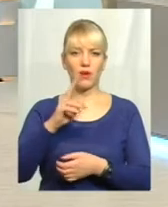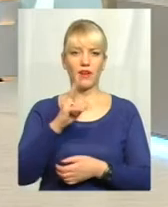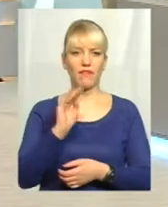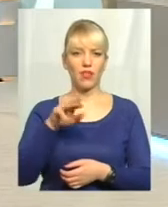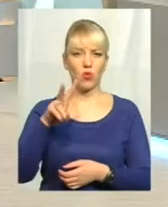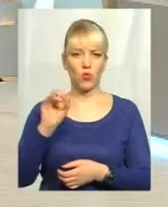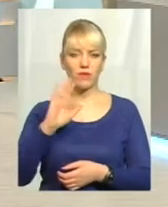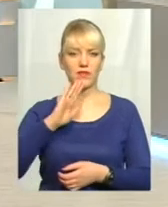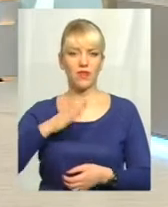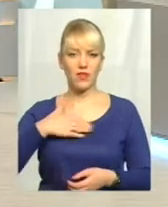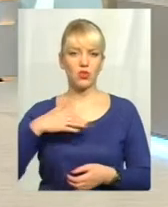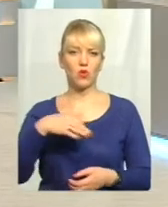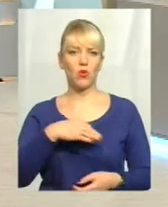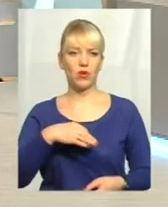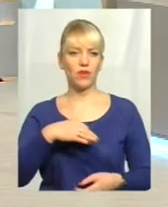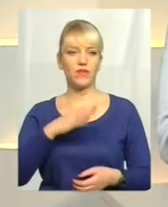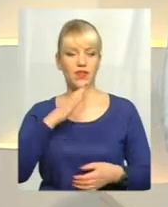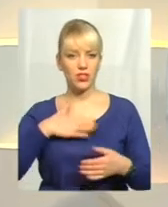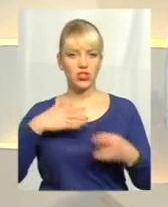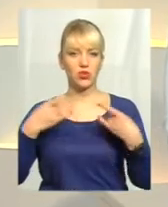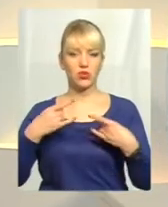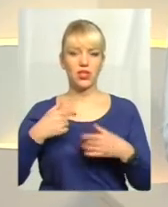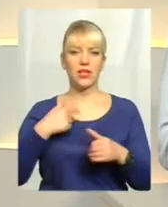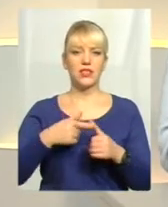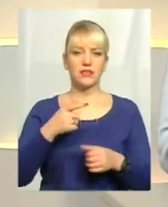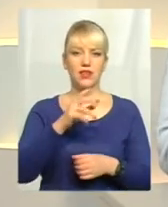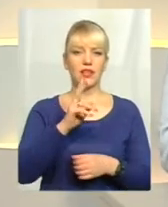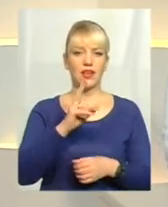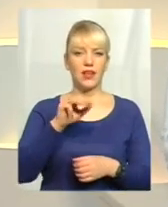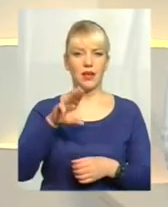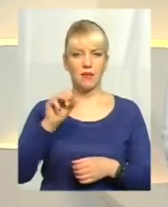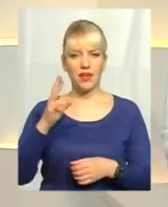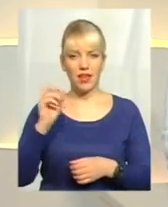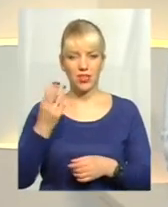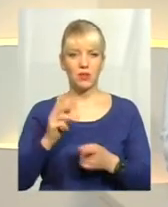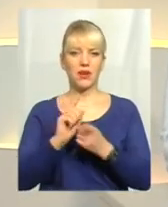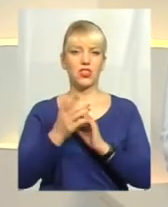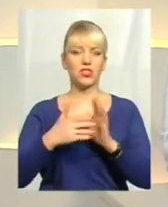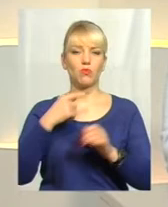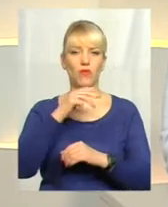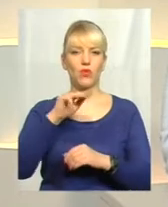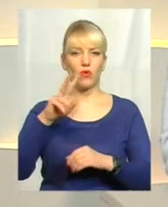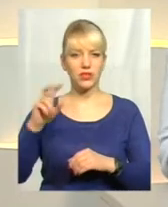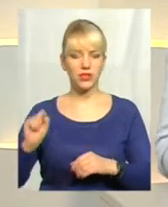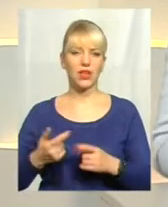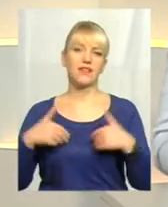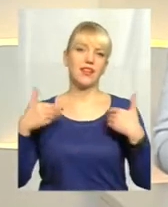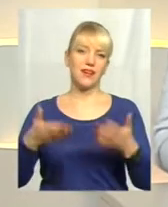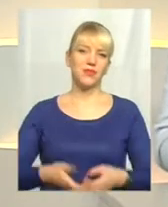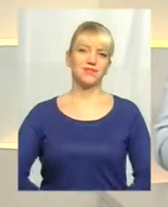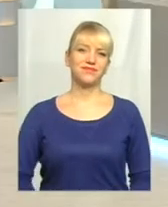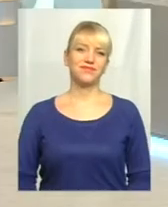у нашій студії. Добрий вечір. Доброго вечора. Мене звуть Олена Кеміняш. На жестову мову перекладає Оксана Фіновська. Вітаємо.